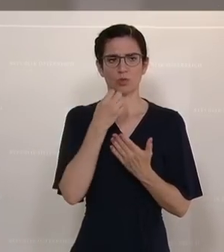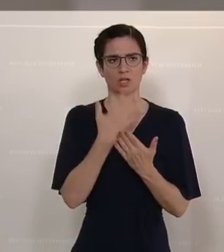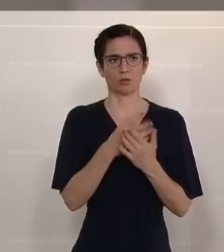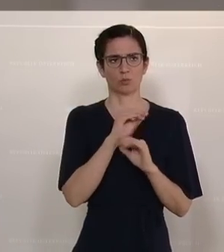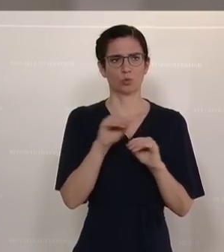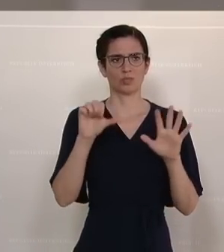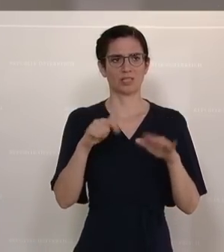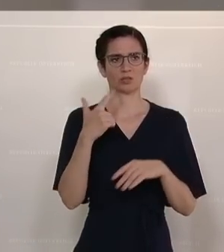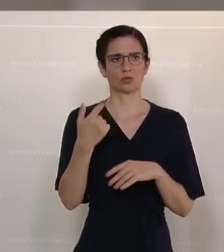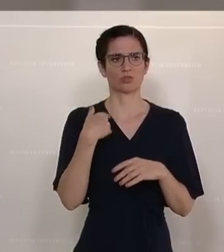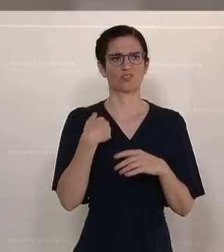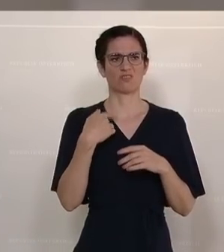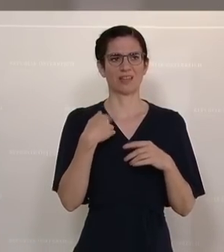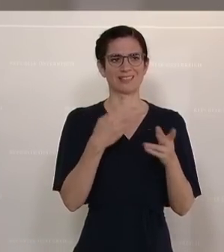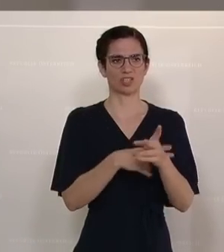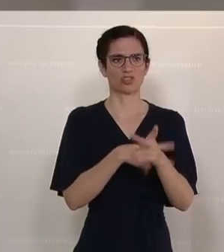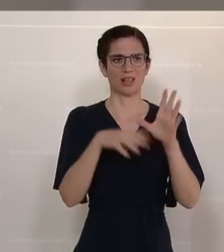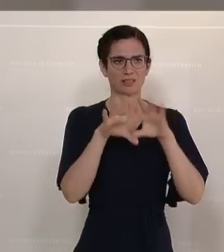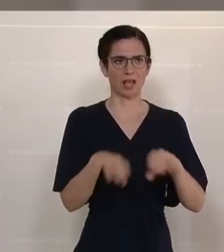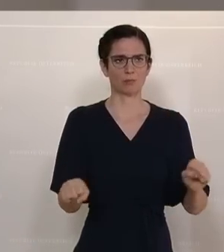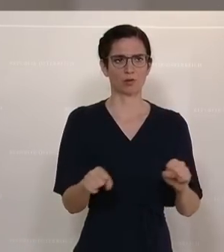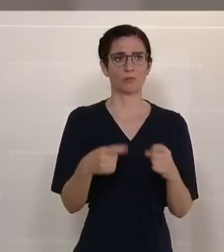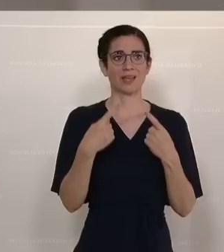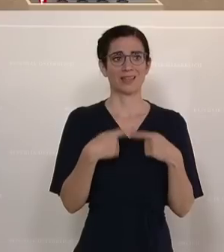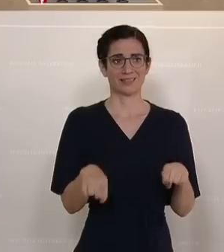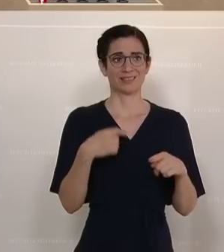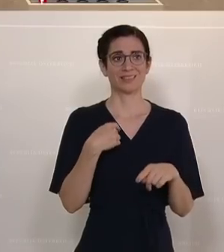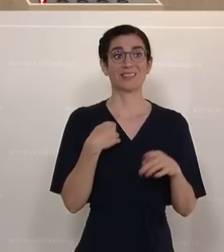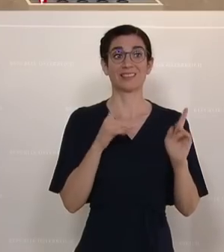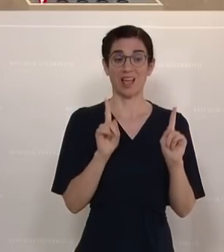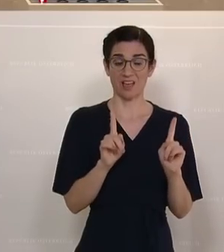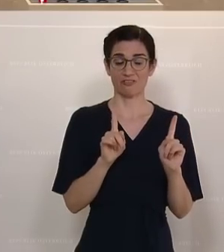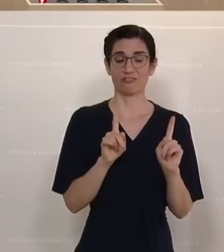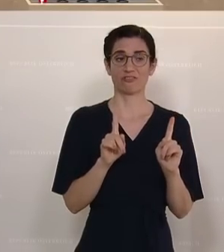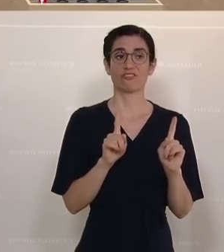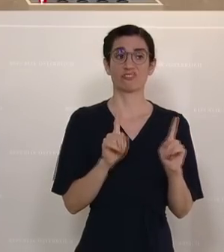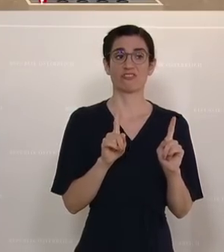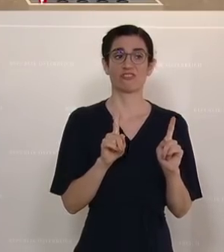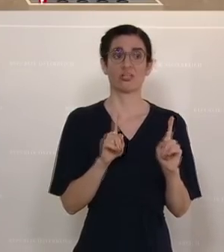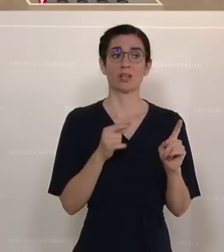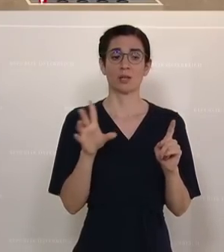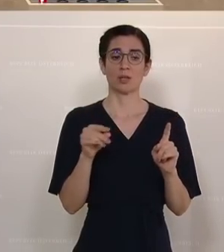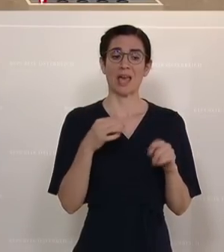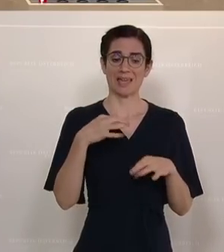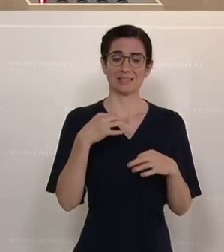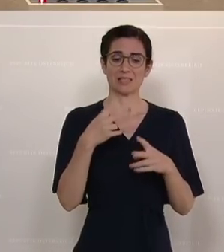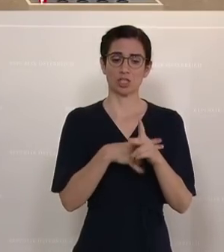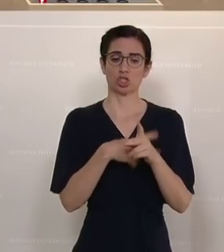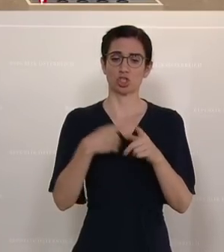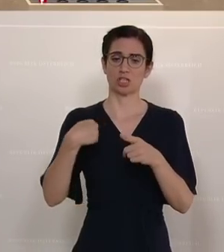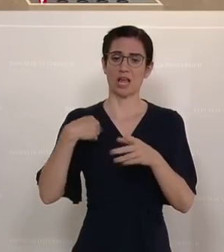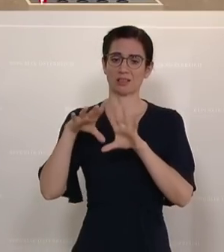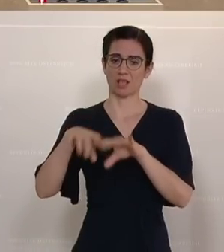26 bilaterale Abkommen. Man dürfte sie nämlich sehr wohl bilateral abschließen mit einzelnen Staaten. Von den